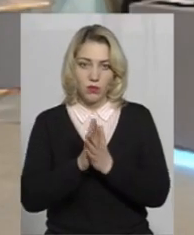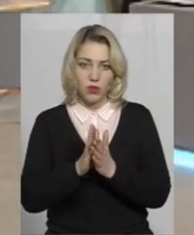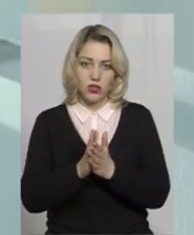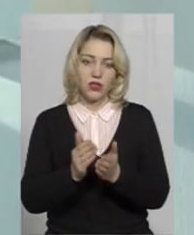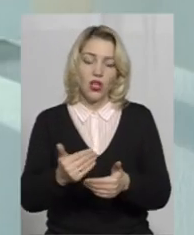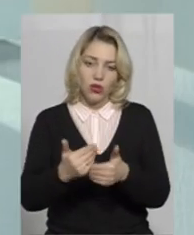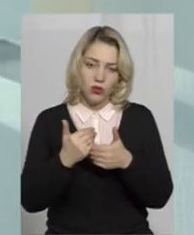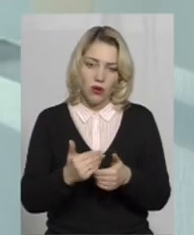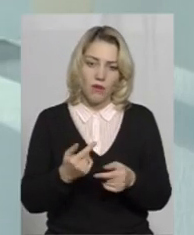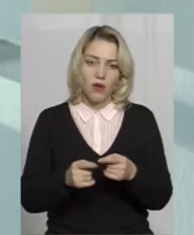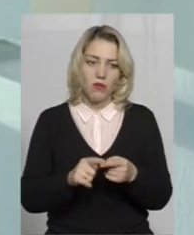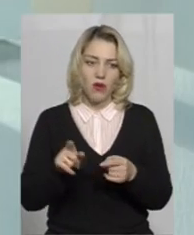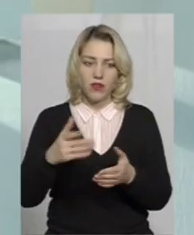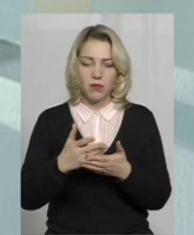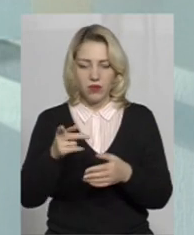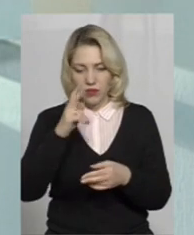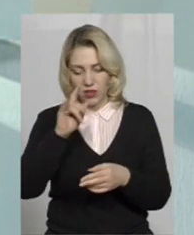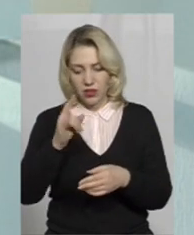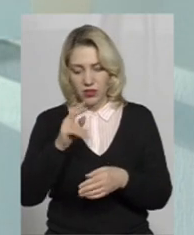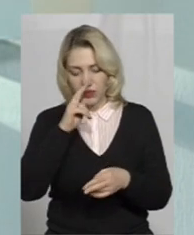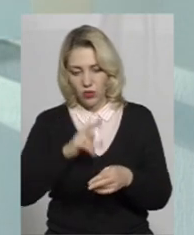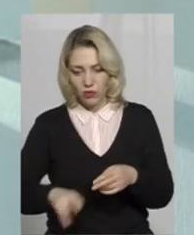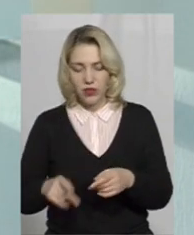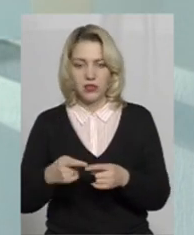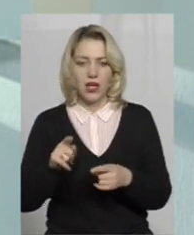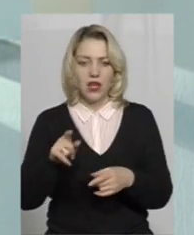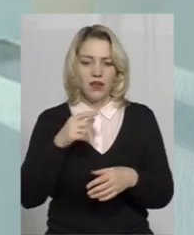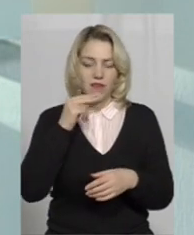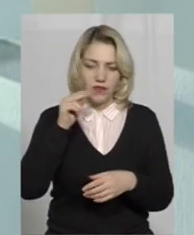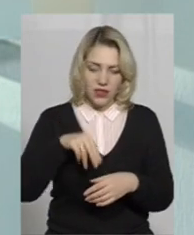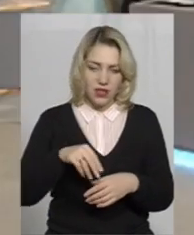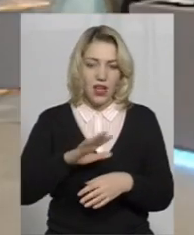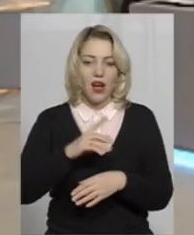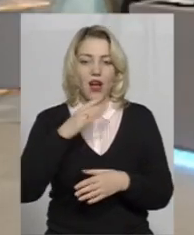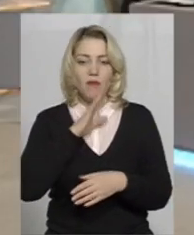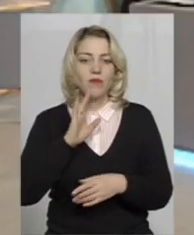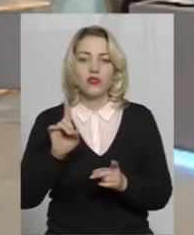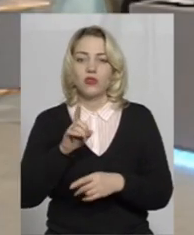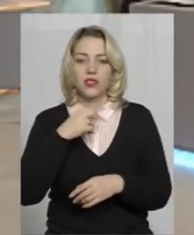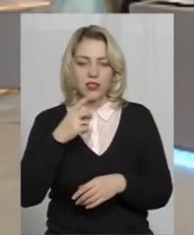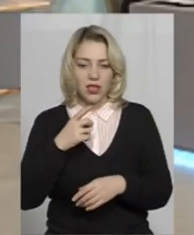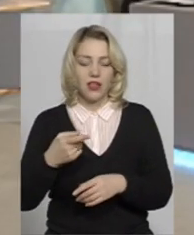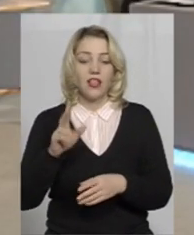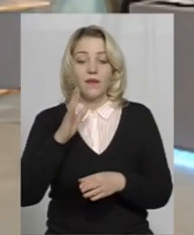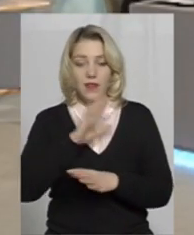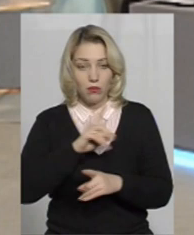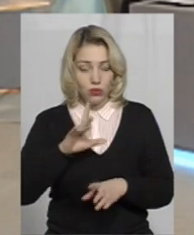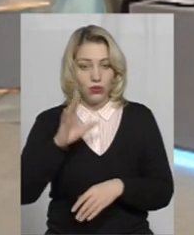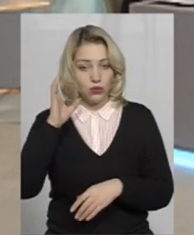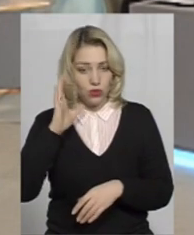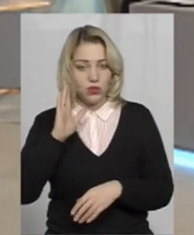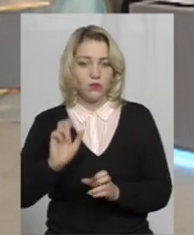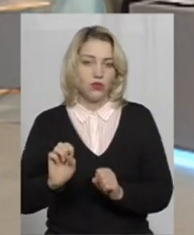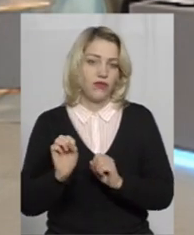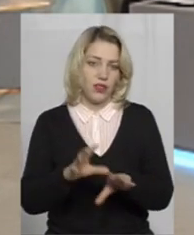загубився, значить він винен і послухав маму, а мама казала, не будеш слухатись, віддам тебе поліцейському. Тому тут велику роботу потрібно ще й